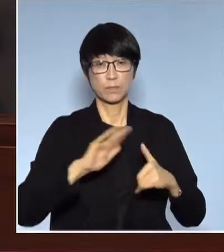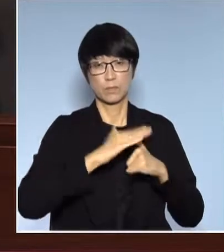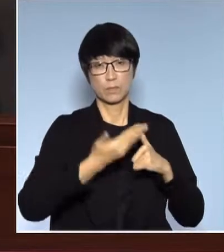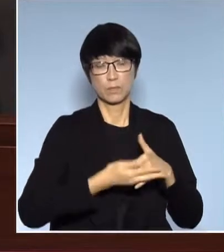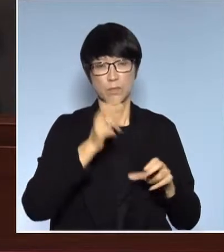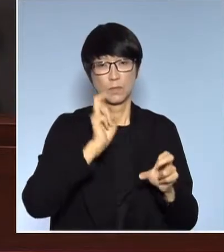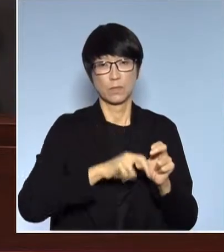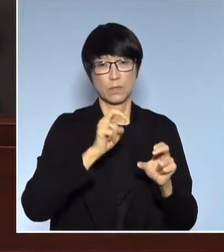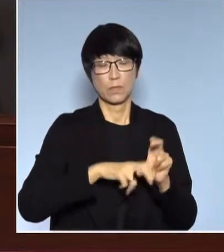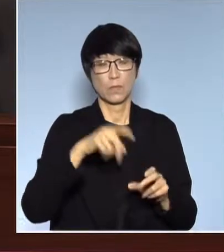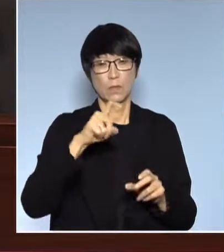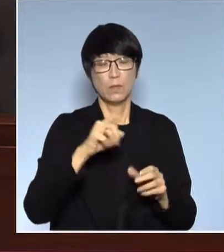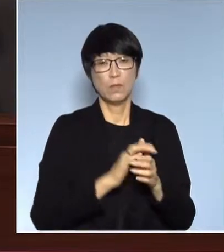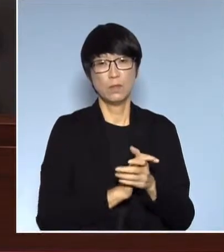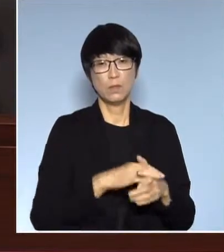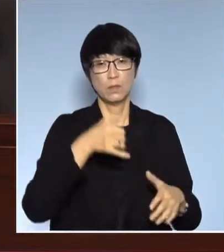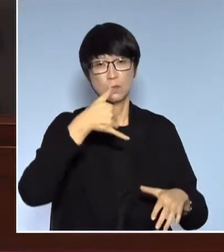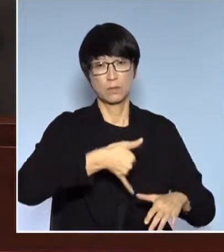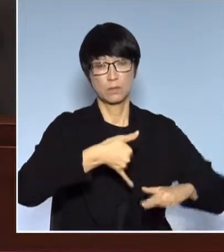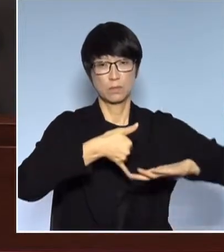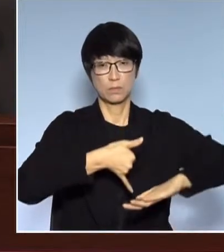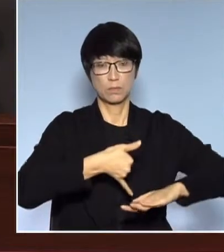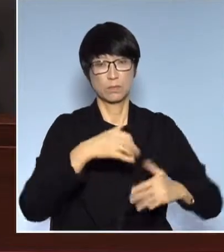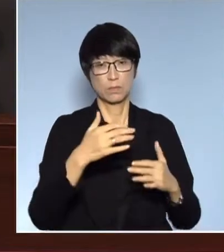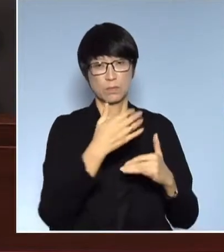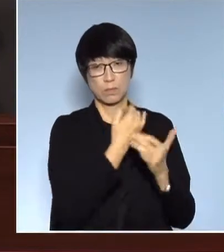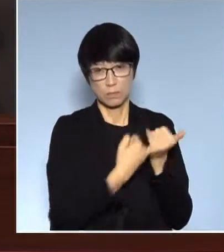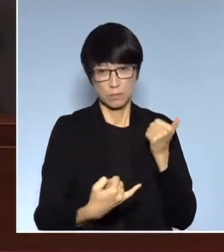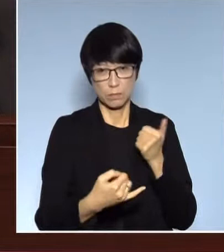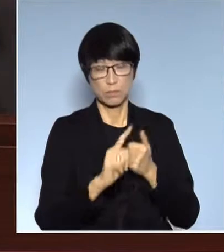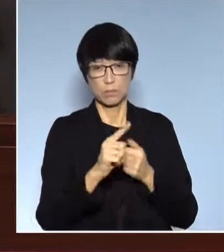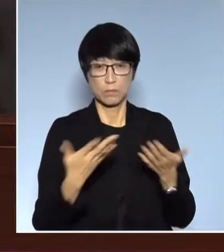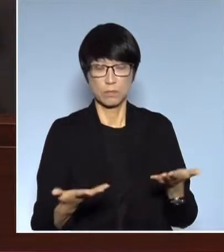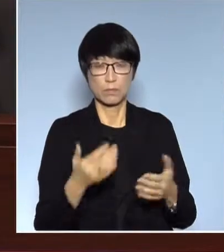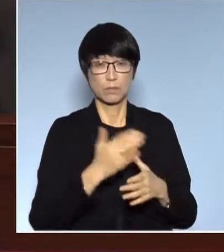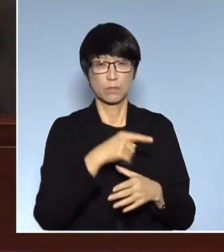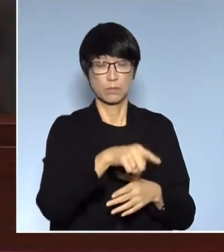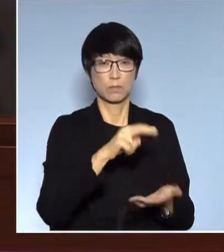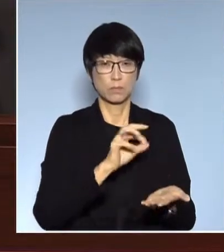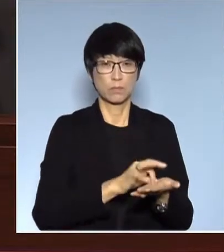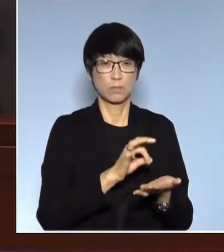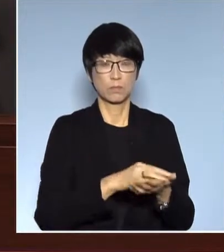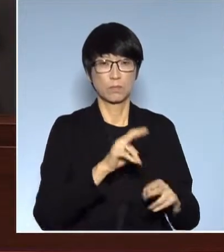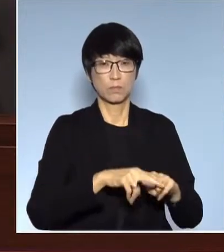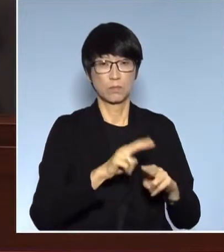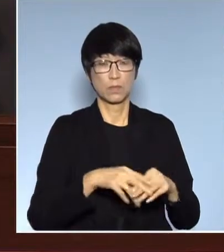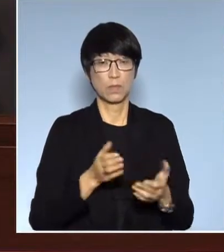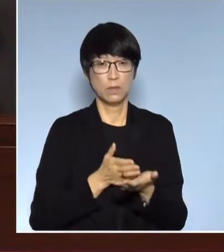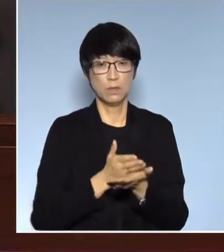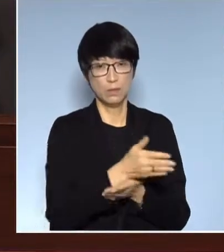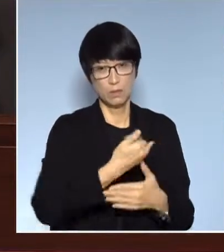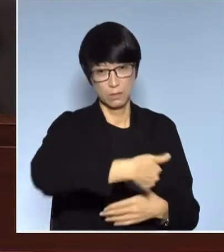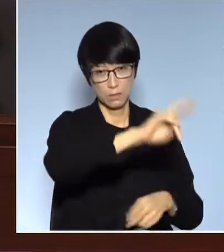月台清了馬上要就是生了但是又不行了因為他在內地那是不是原車送回到內地呢